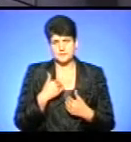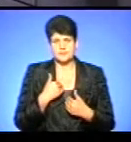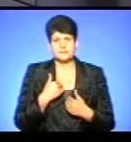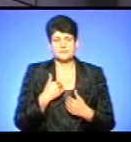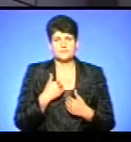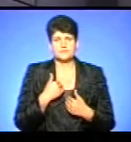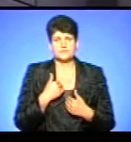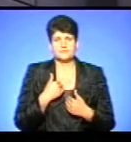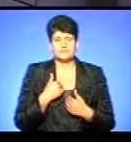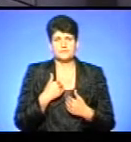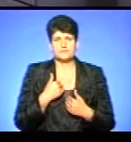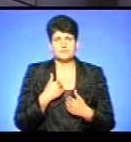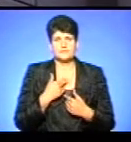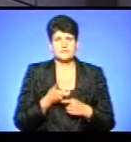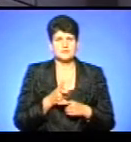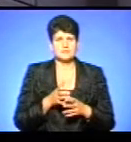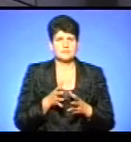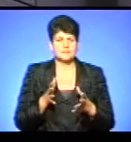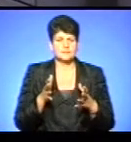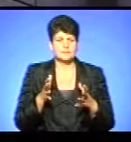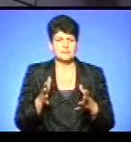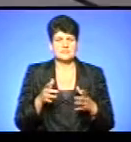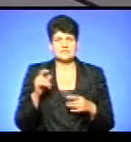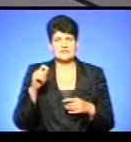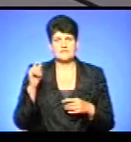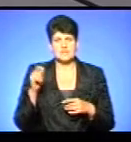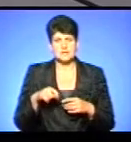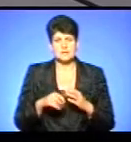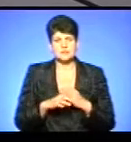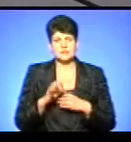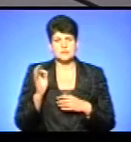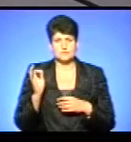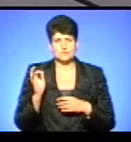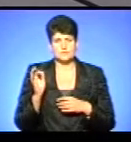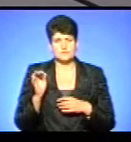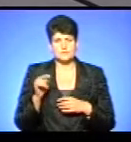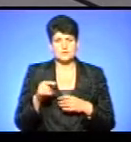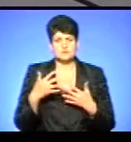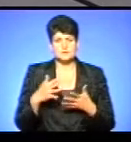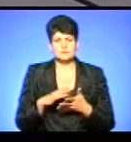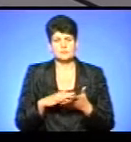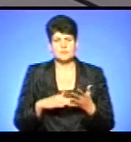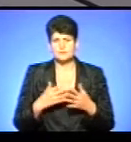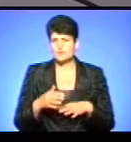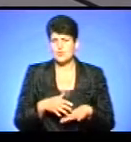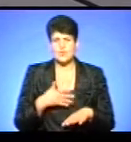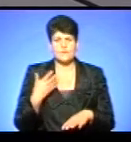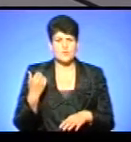їх найцікава, найболючіша тема – це війна на сході країни. Через те, що вона вже триває дуже довго.